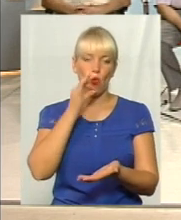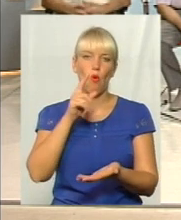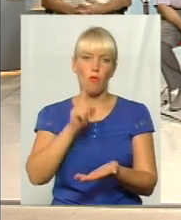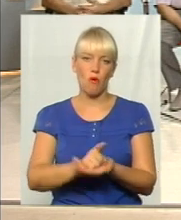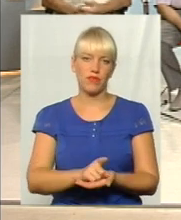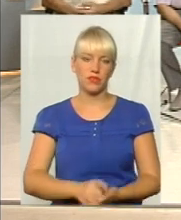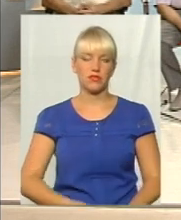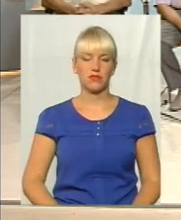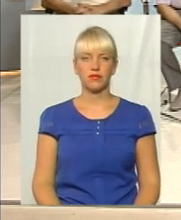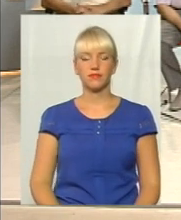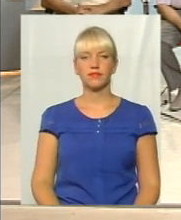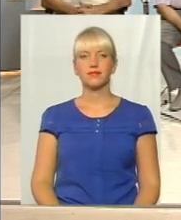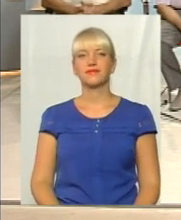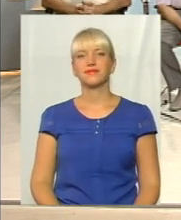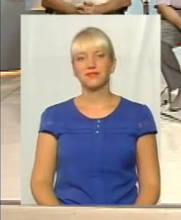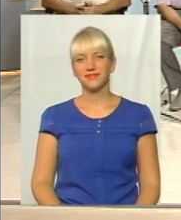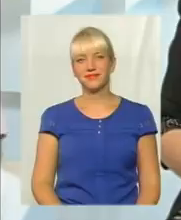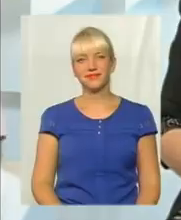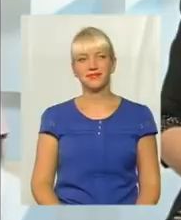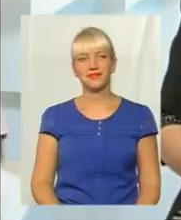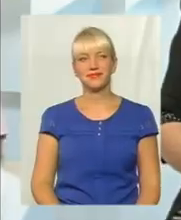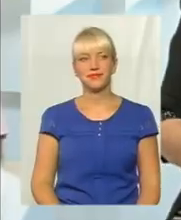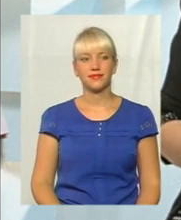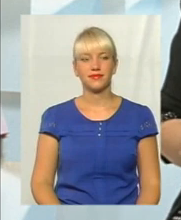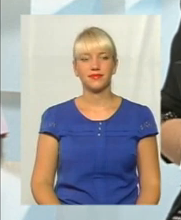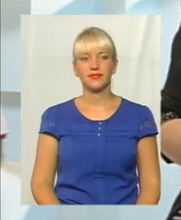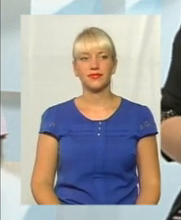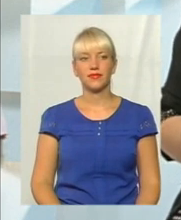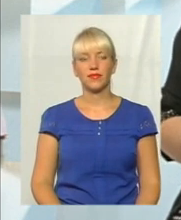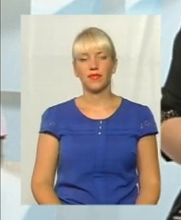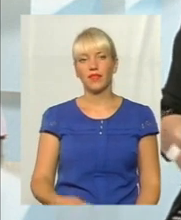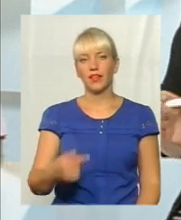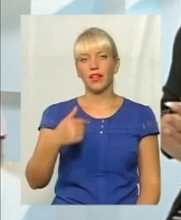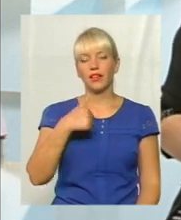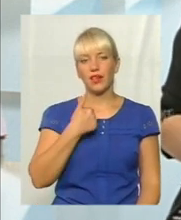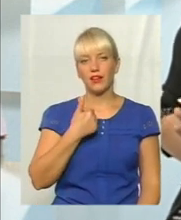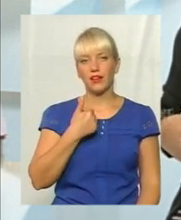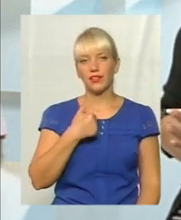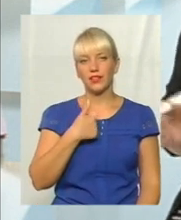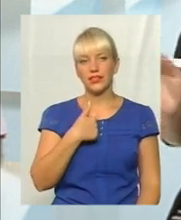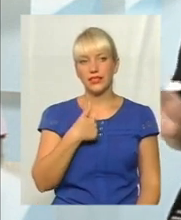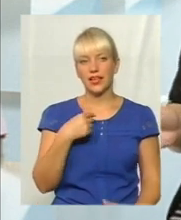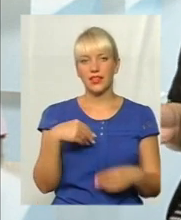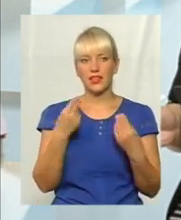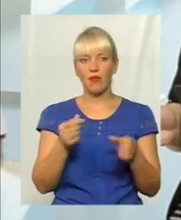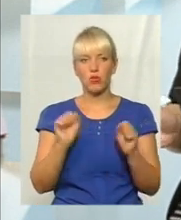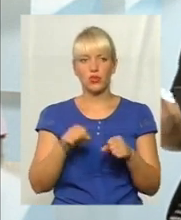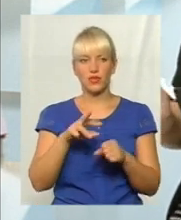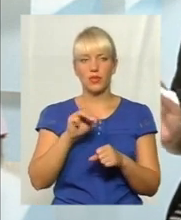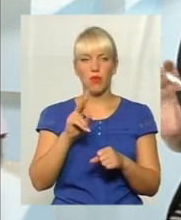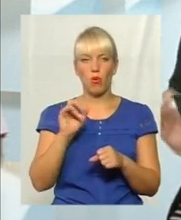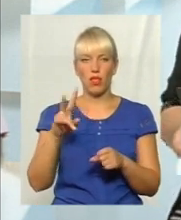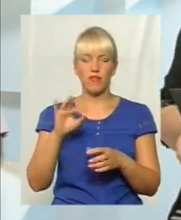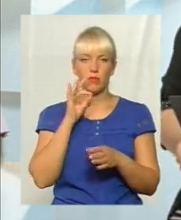Дякую. Дякую вам за ваші питання, за увагу, і я дам можливість пану Миколі